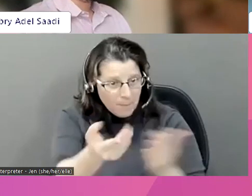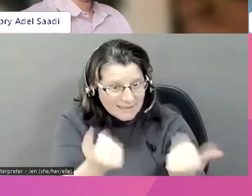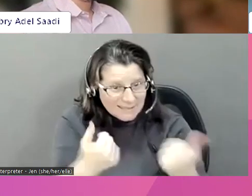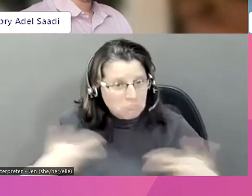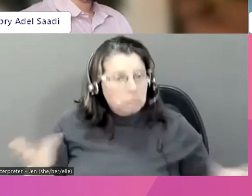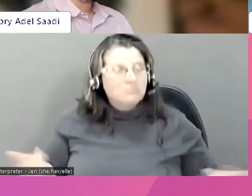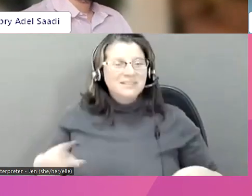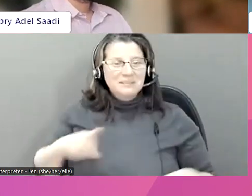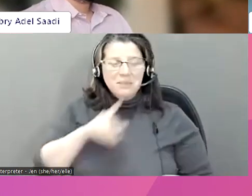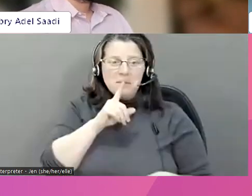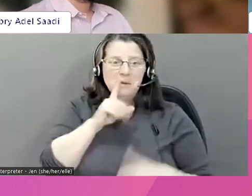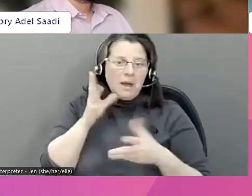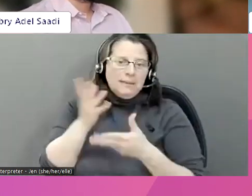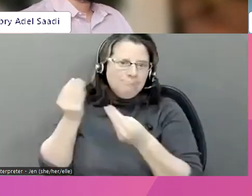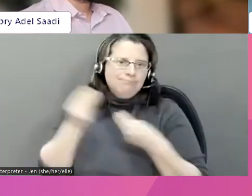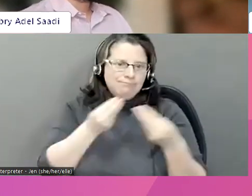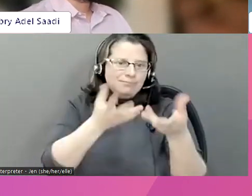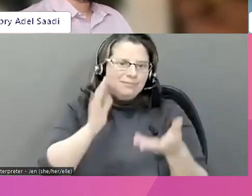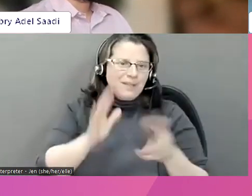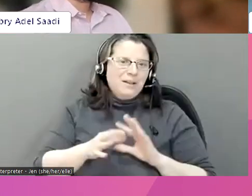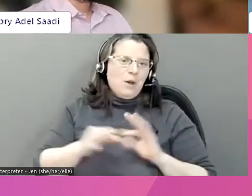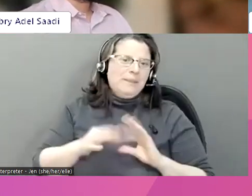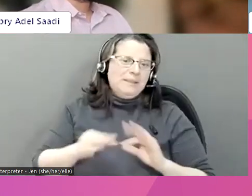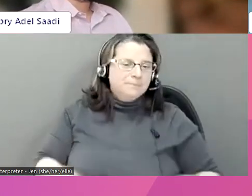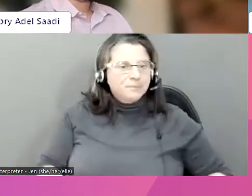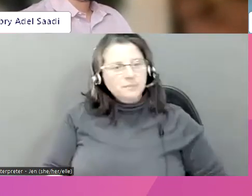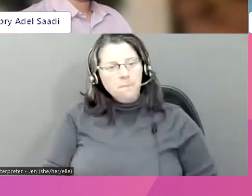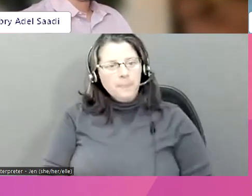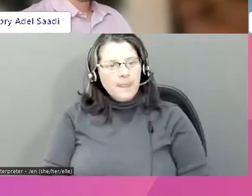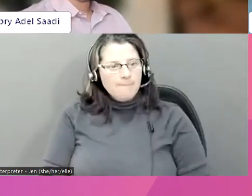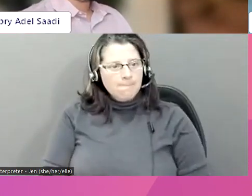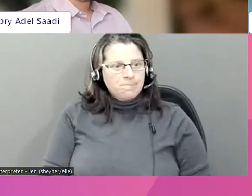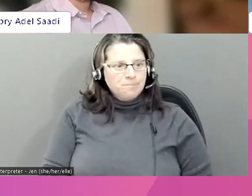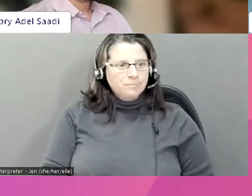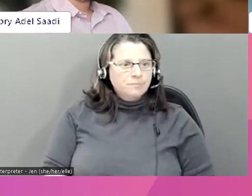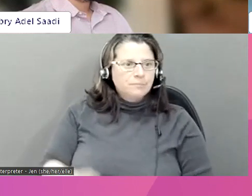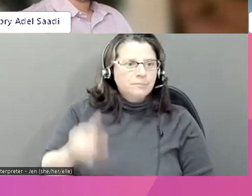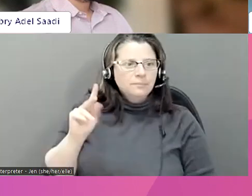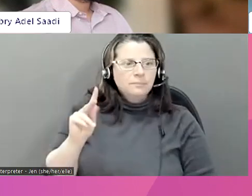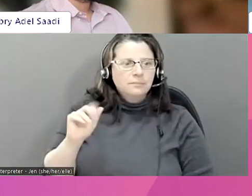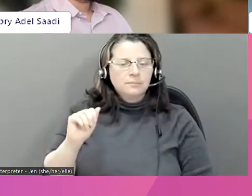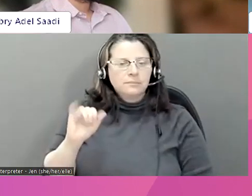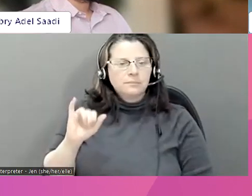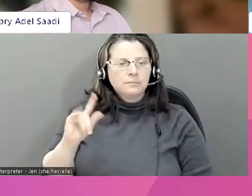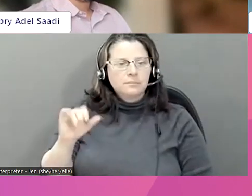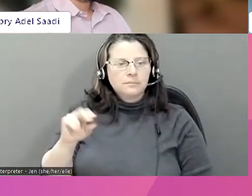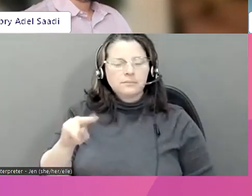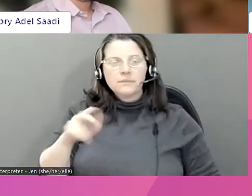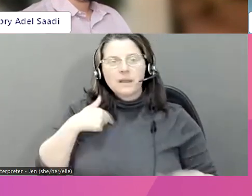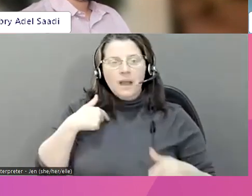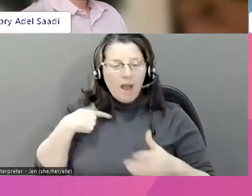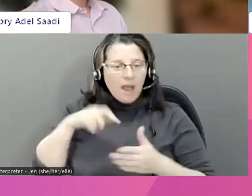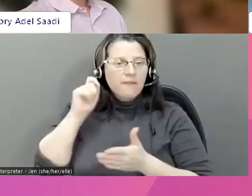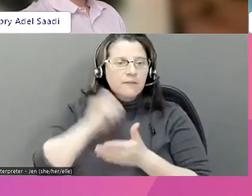Donc, vous avez une minute pour réagir. Je voulais vraiment vous partager ce commentaire. Moi, j'ai écrit un livre